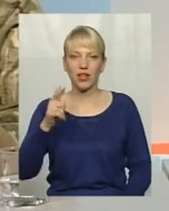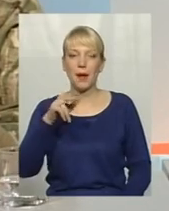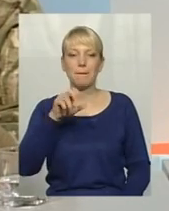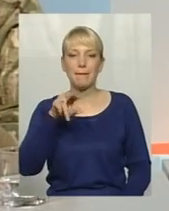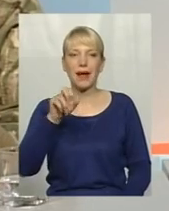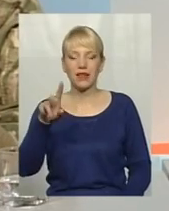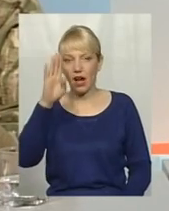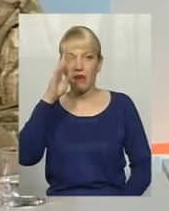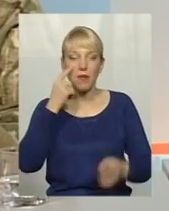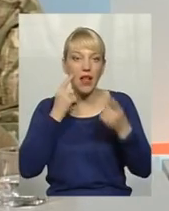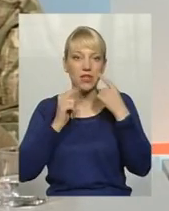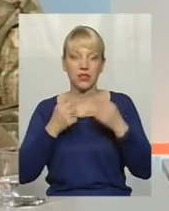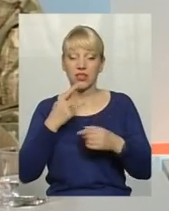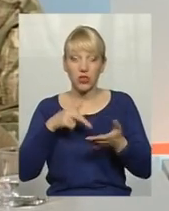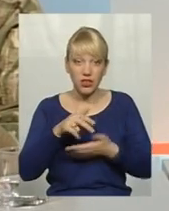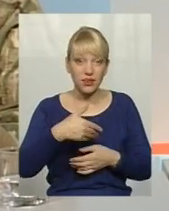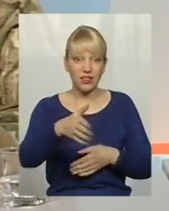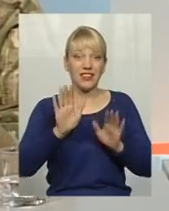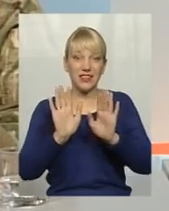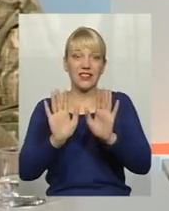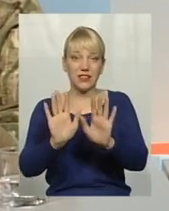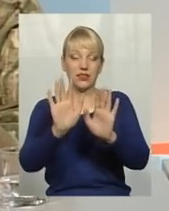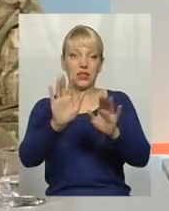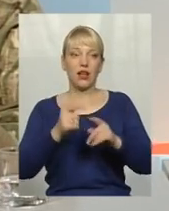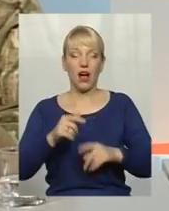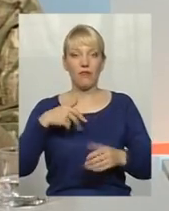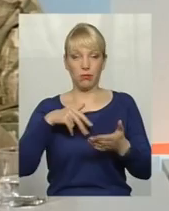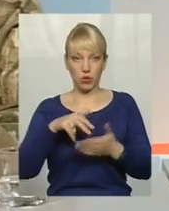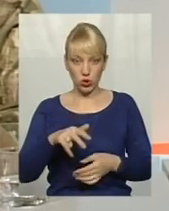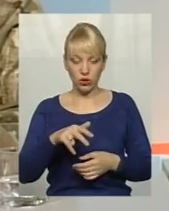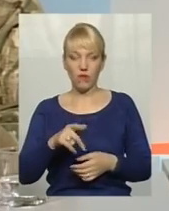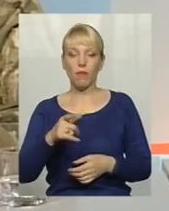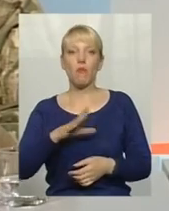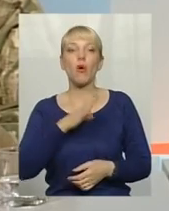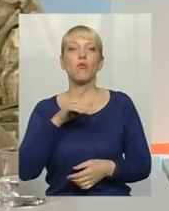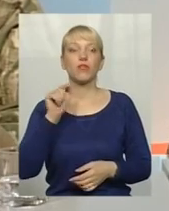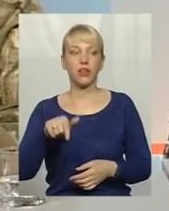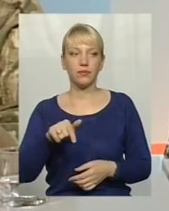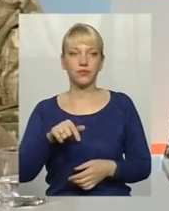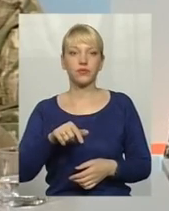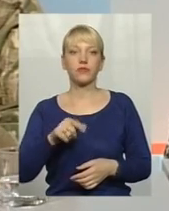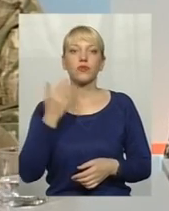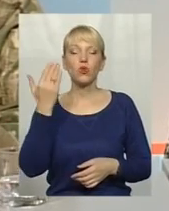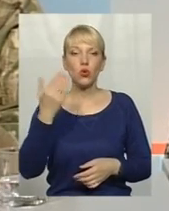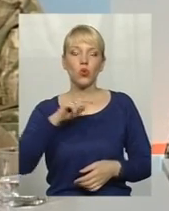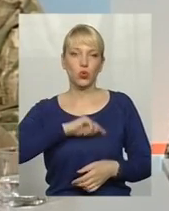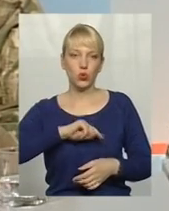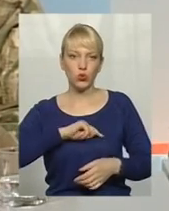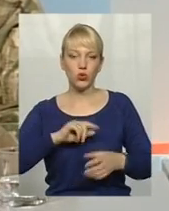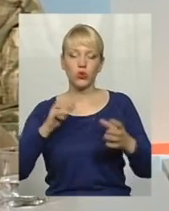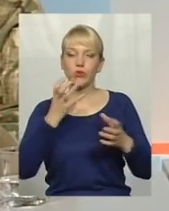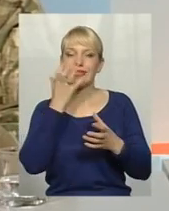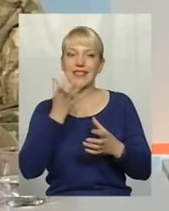запихала, він плакав. Кажу, іди, він пішов. Він побув там, його душу зігріли діти. І він